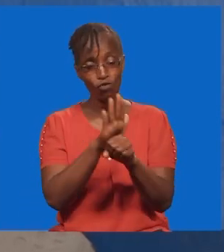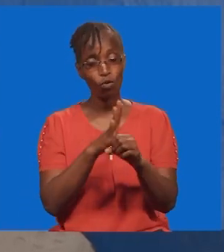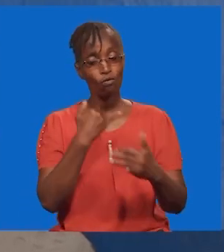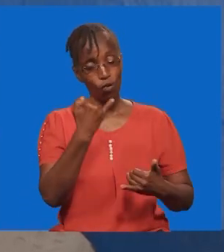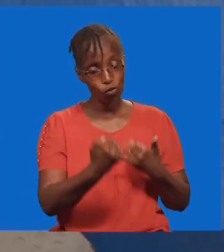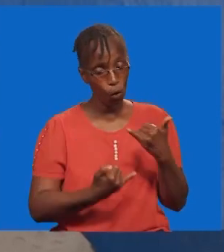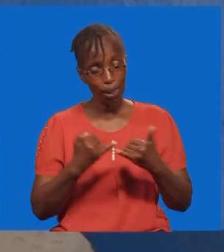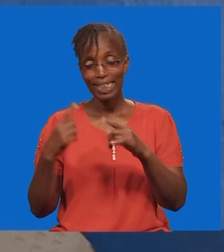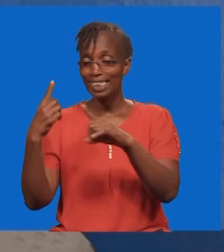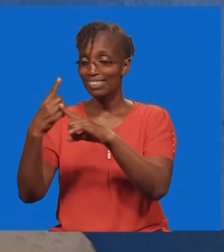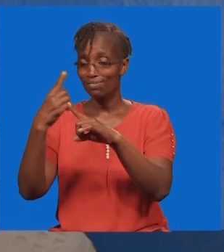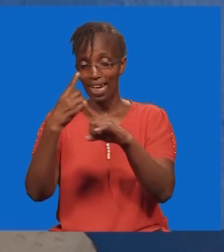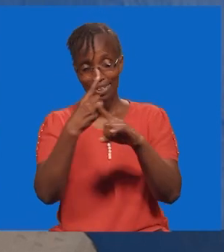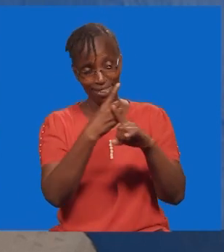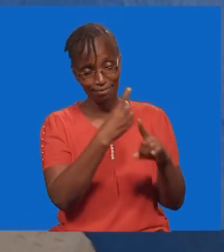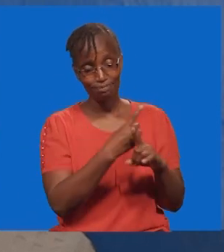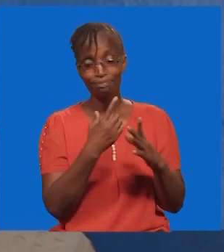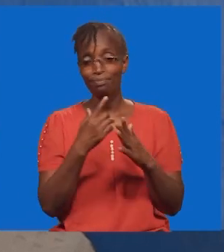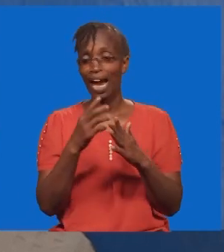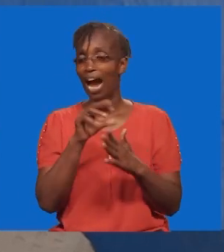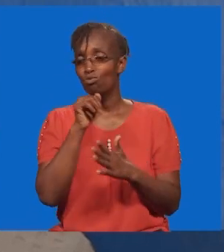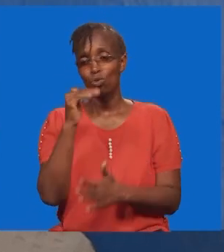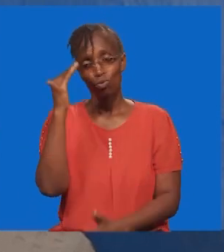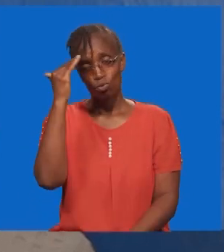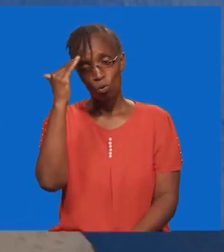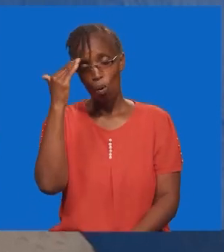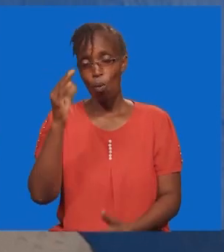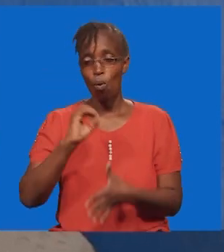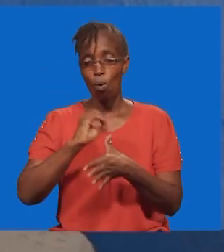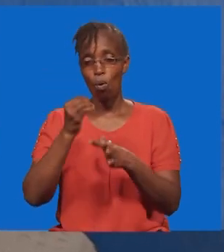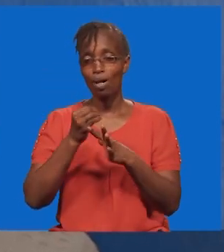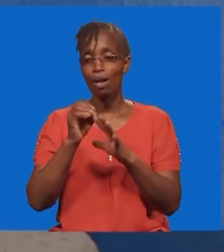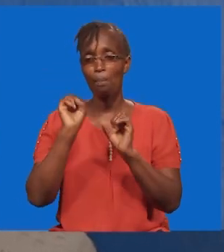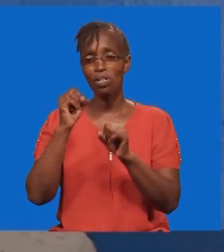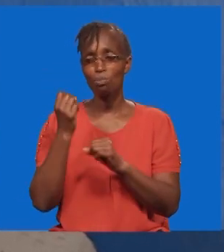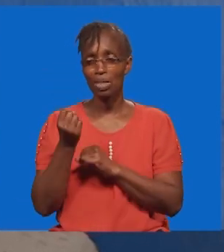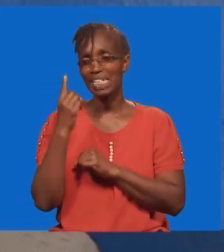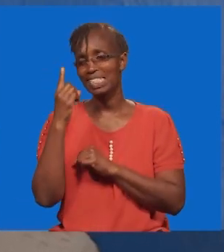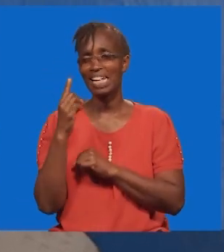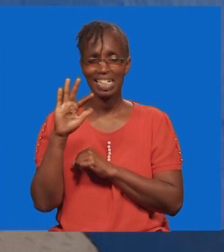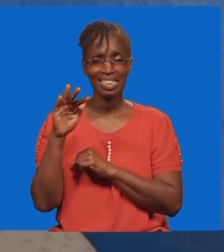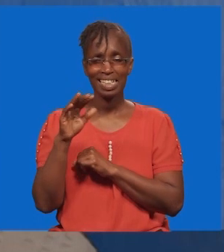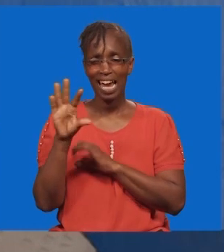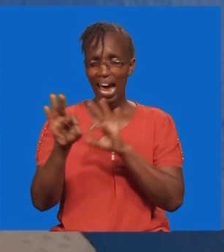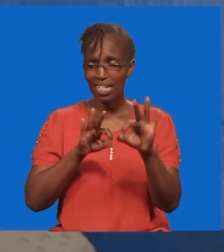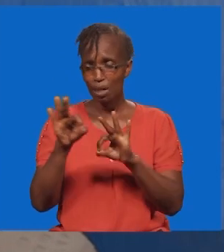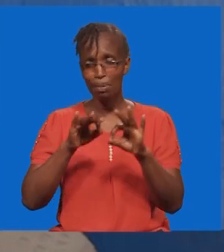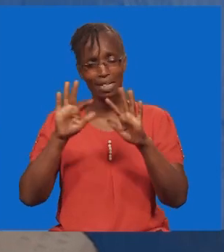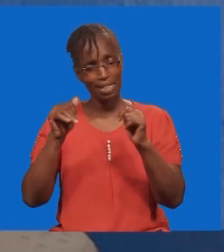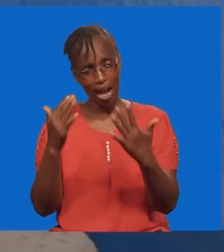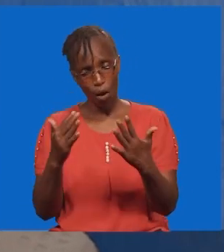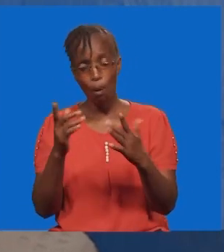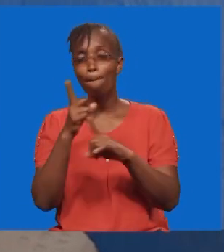unaraa sakila haina. Ulimwengu ambao sijuini seme kwa neno lingini, unapendesa sana.